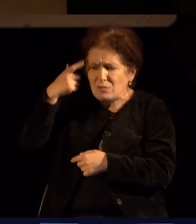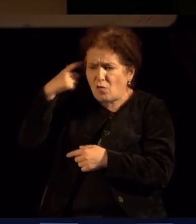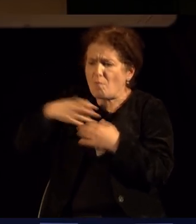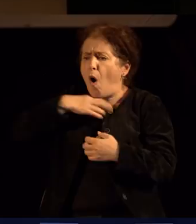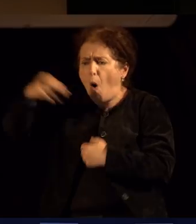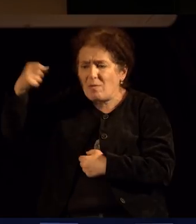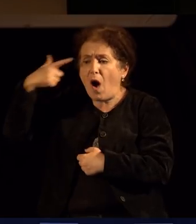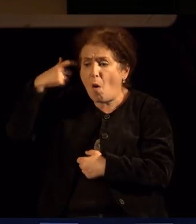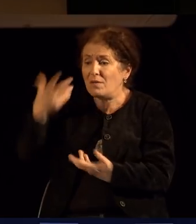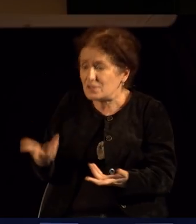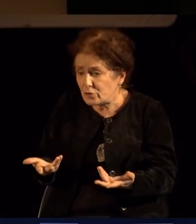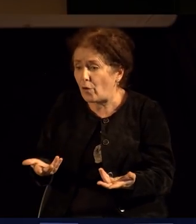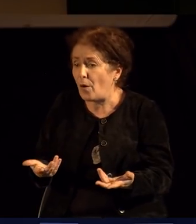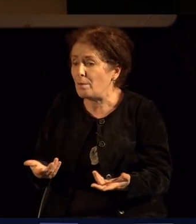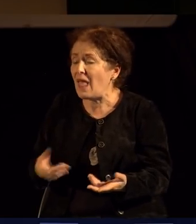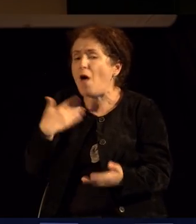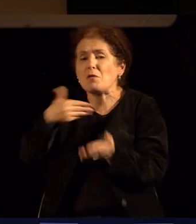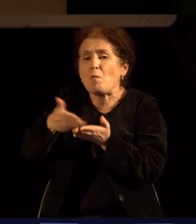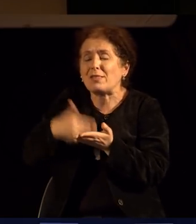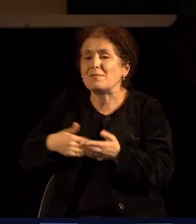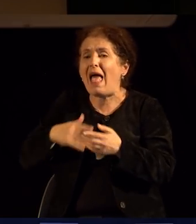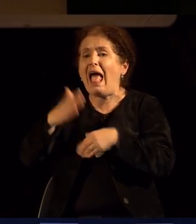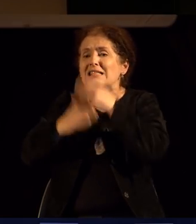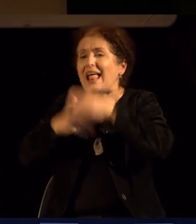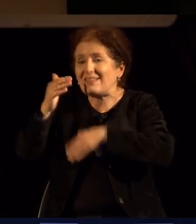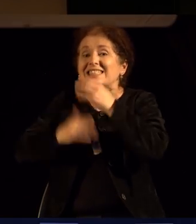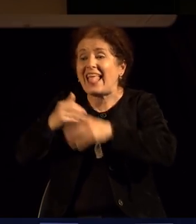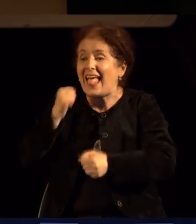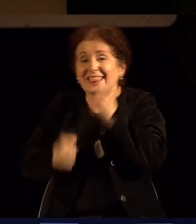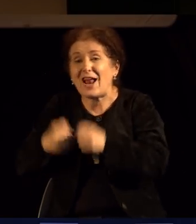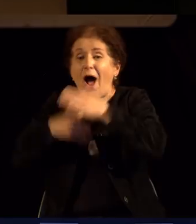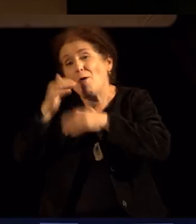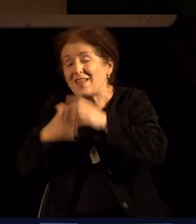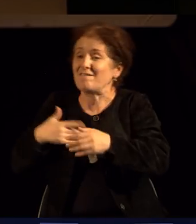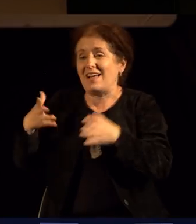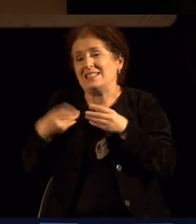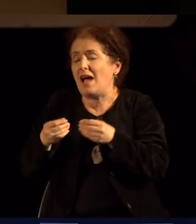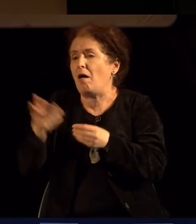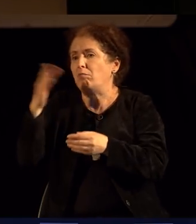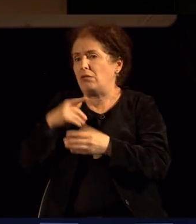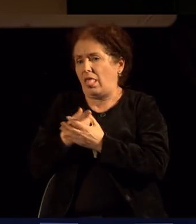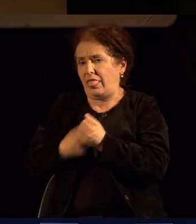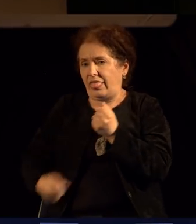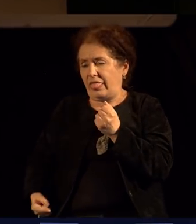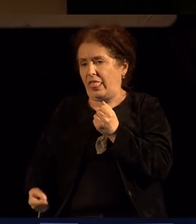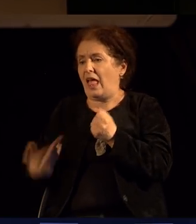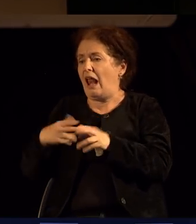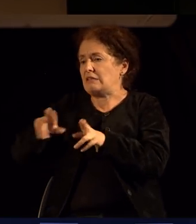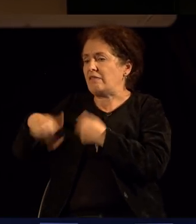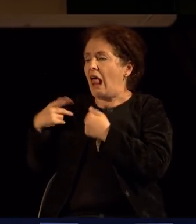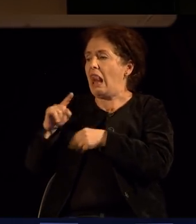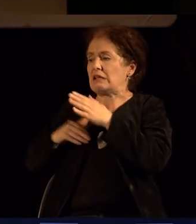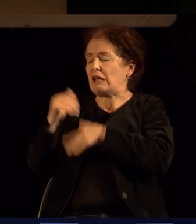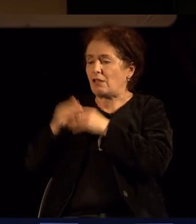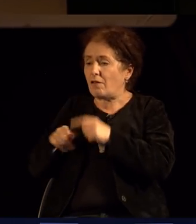а кога ќе го истрошиме задоволството, повторно се наоѓеме во состоија на незадоволство. И